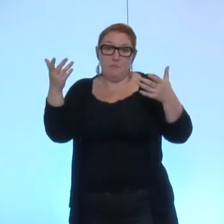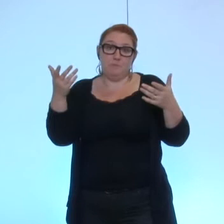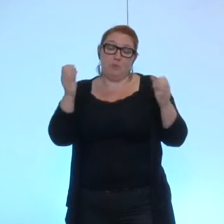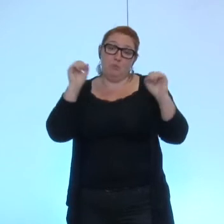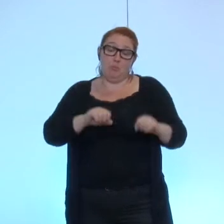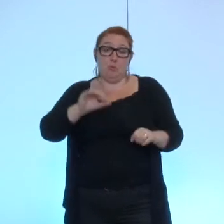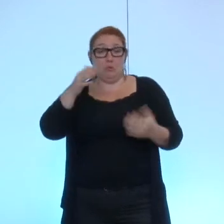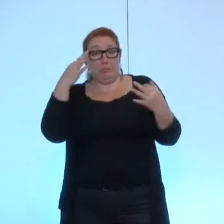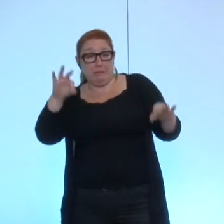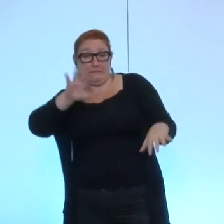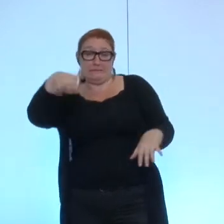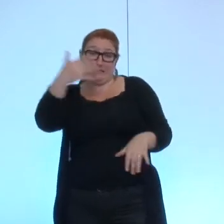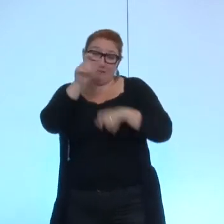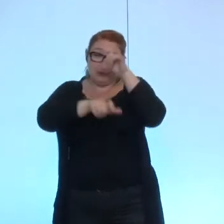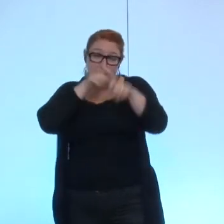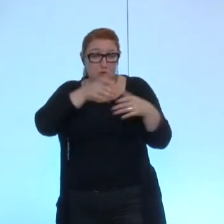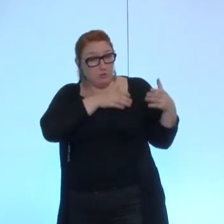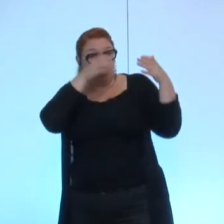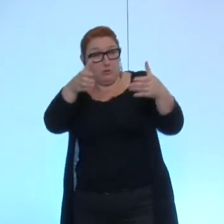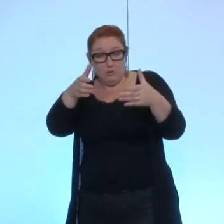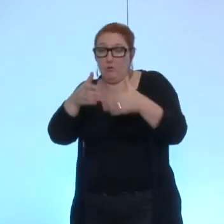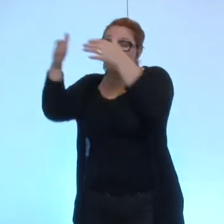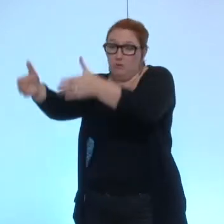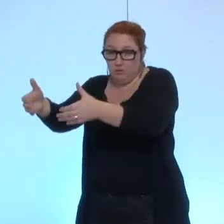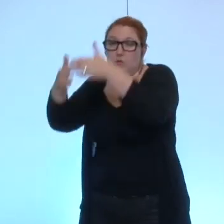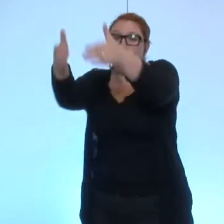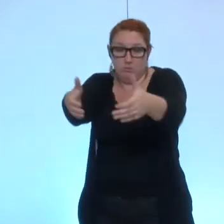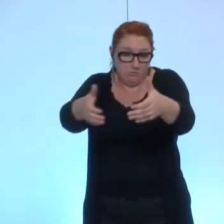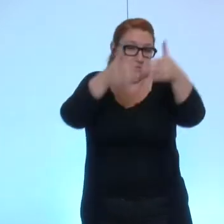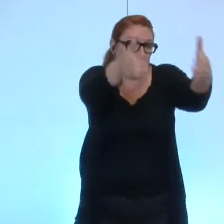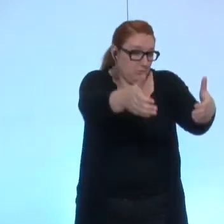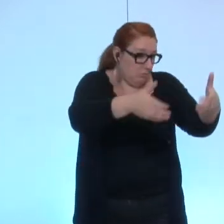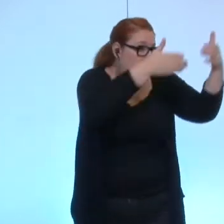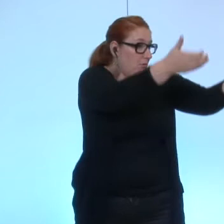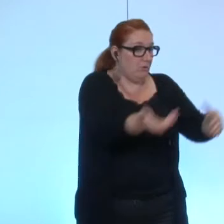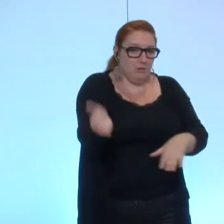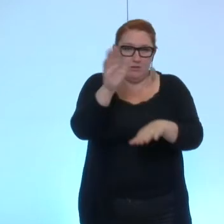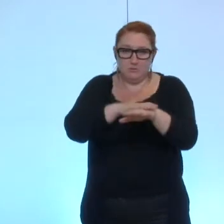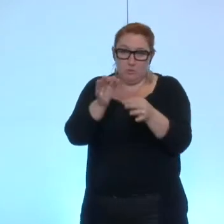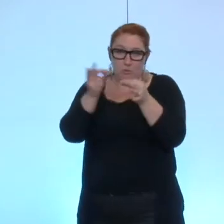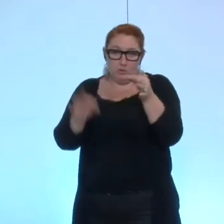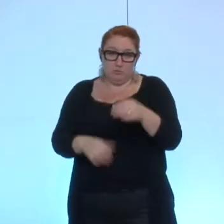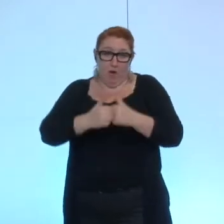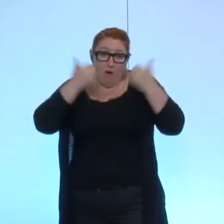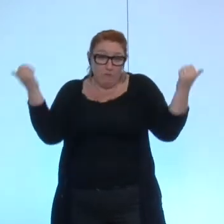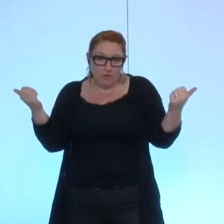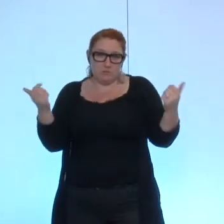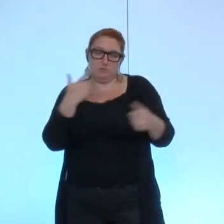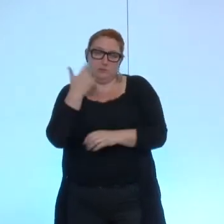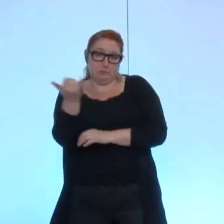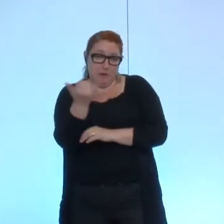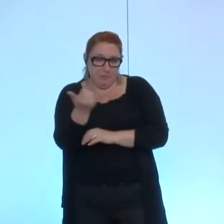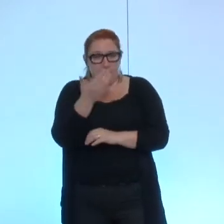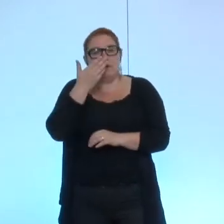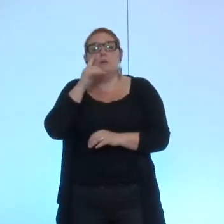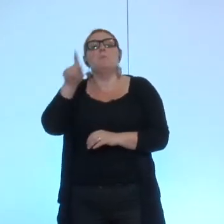voire plus de personnes et que finalement c'est parfois un petit peu contre-productif par rapport à l'effet recherché donc je ne doute pas qu'il nous faille continuer